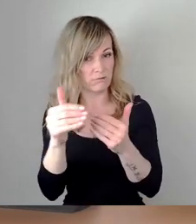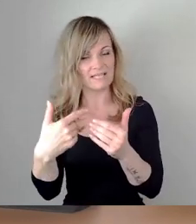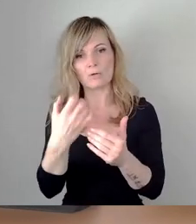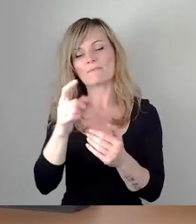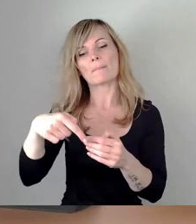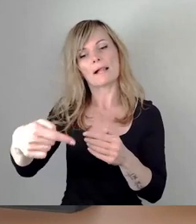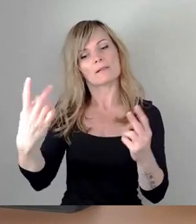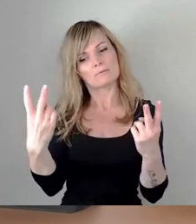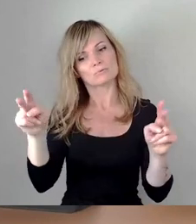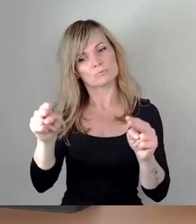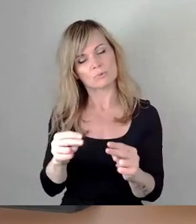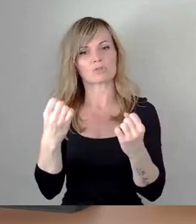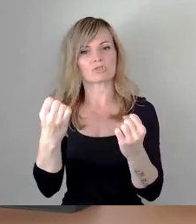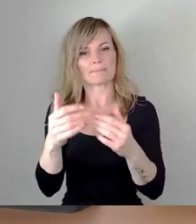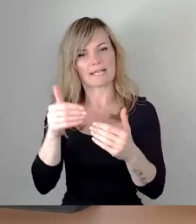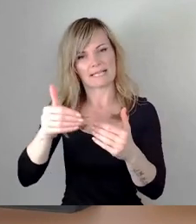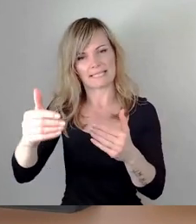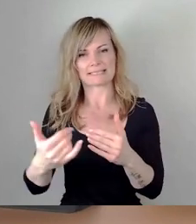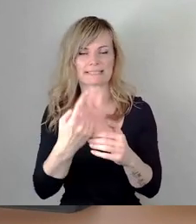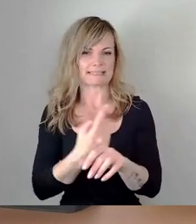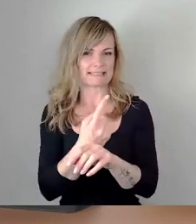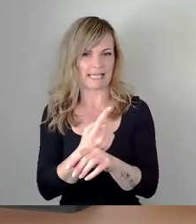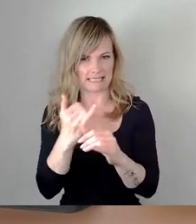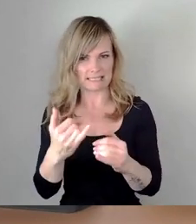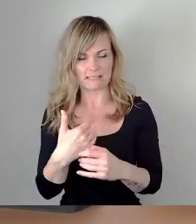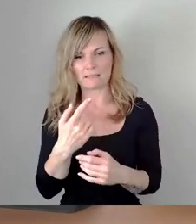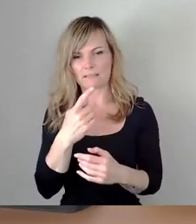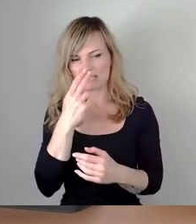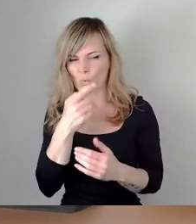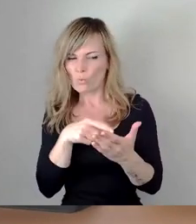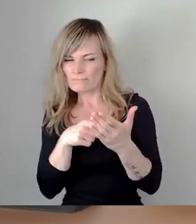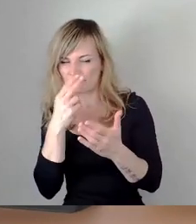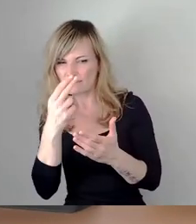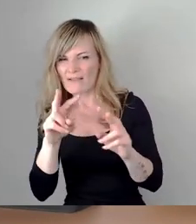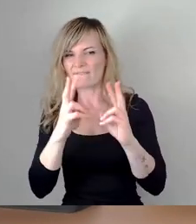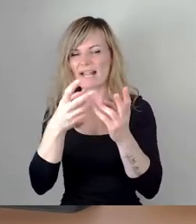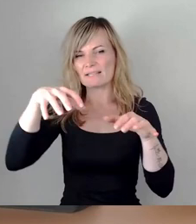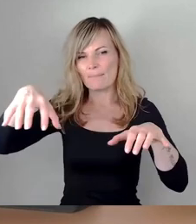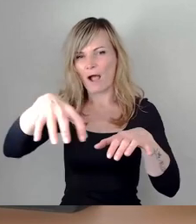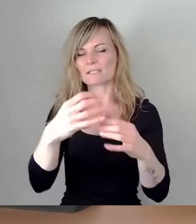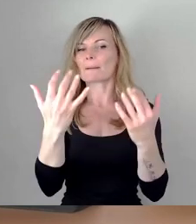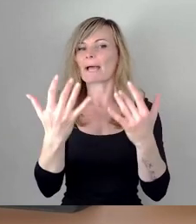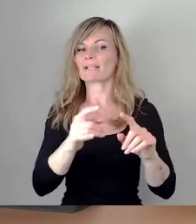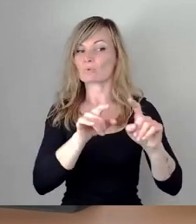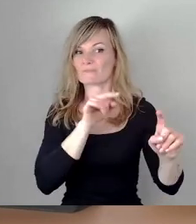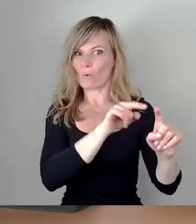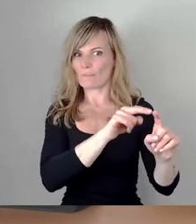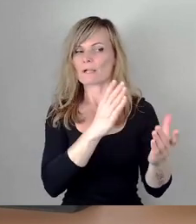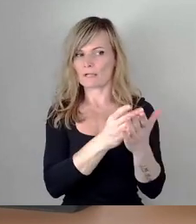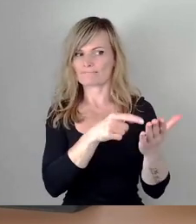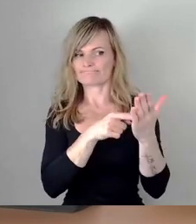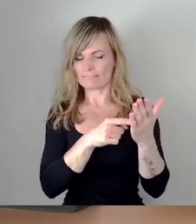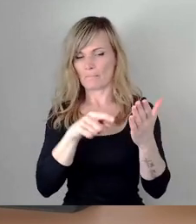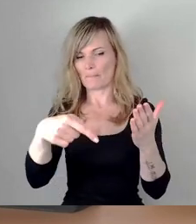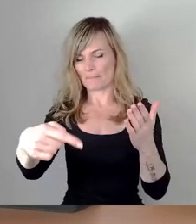sich jetzt für die folgende Zeit. Zumindest zeigen es im Moment die Weltmärkte und in der Berechnungsformel, wie ich Sie eingangs signalisiert